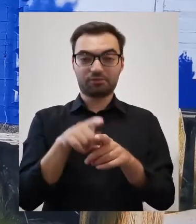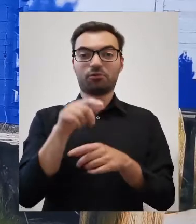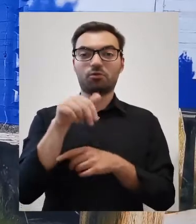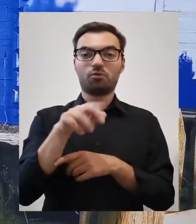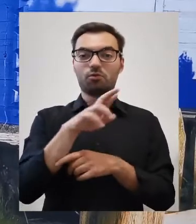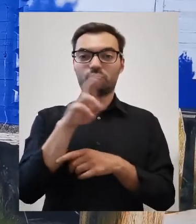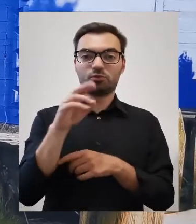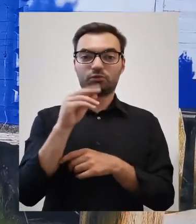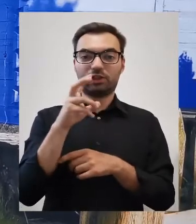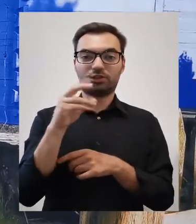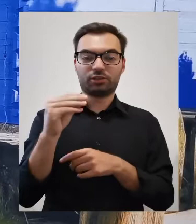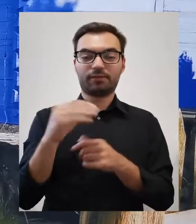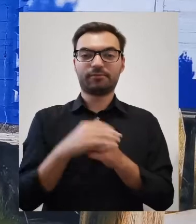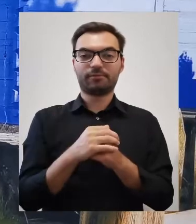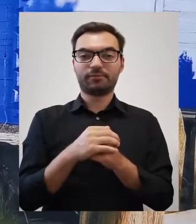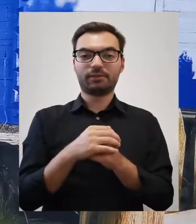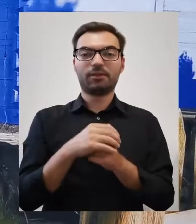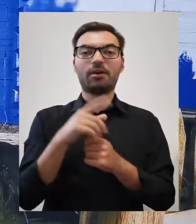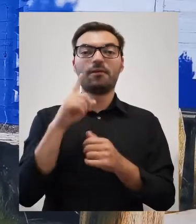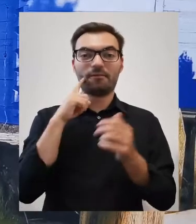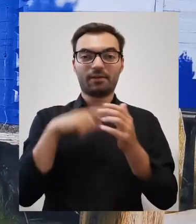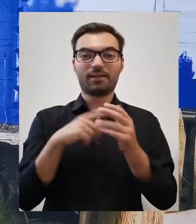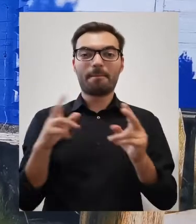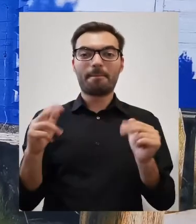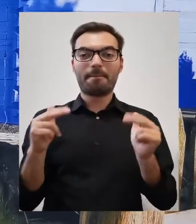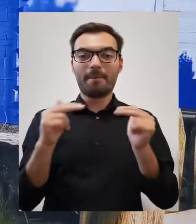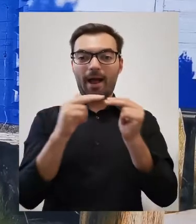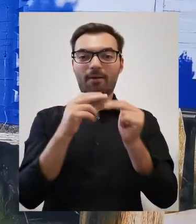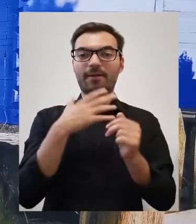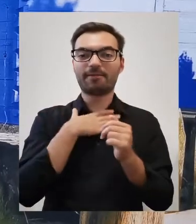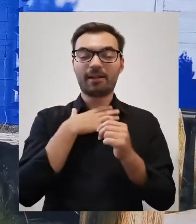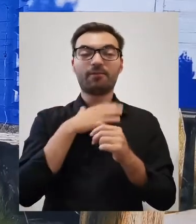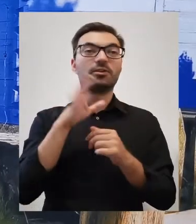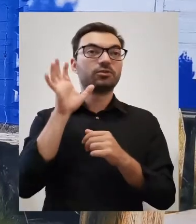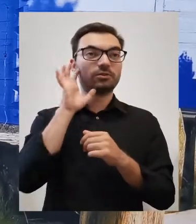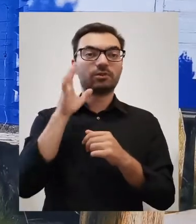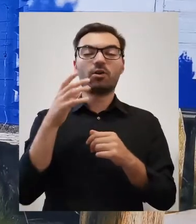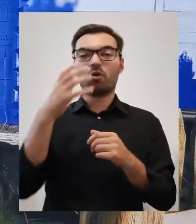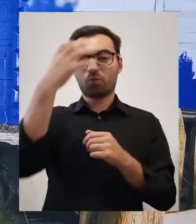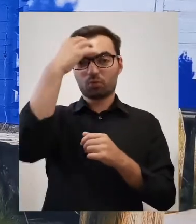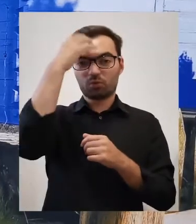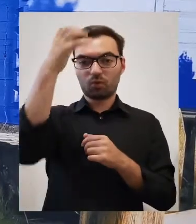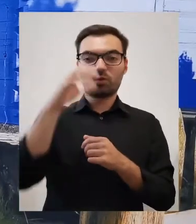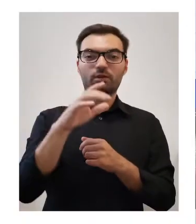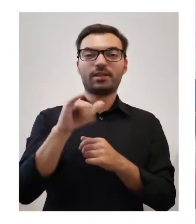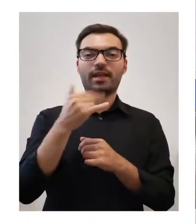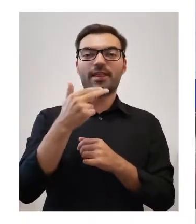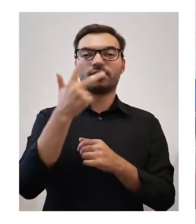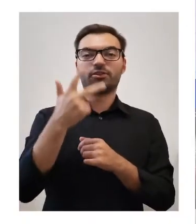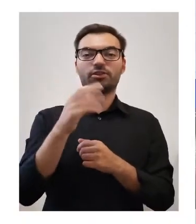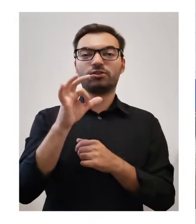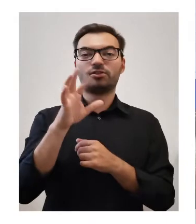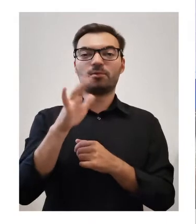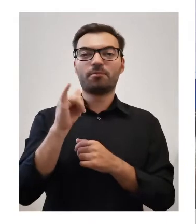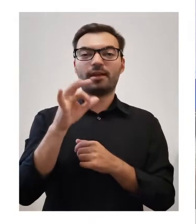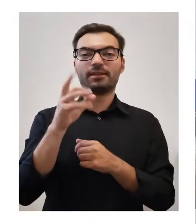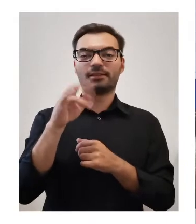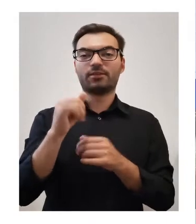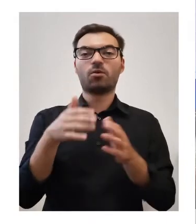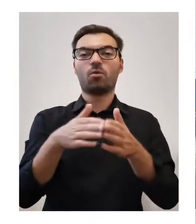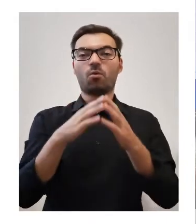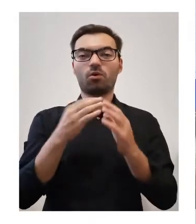również urzecze, proszę Państwa. I w Wilanowie, właśnie w Pałacu Wilanowskim, podobno król Jan III Sobieski